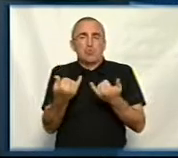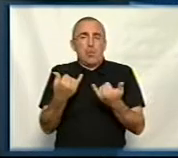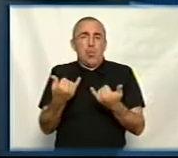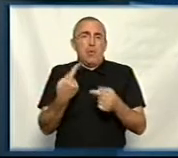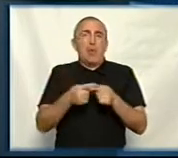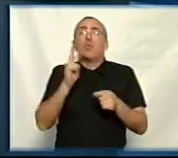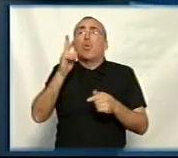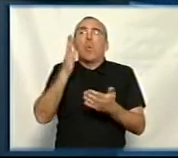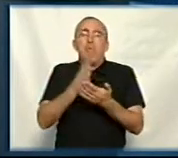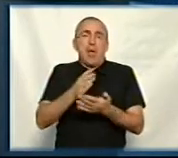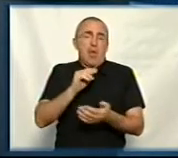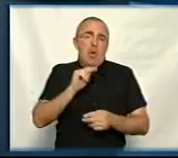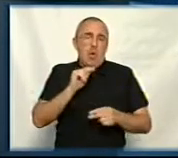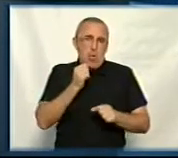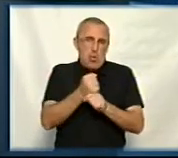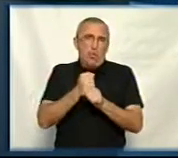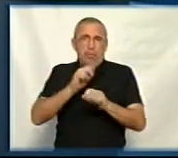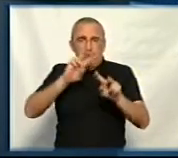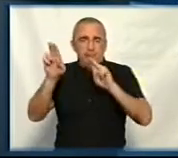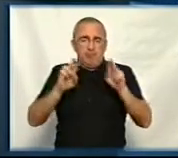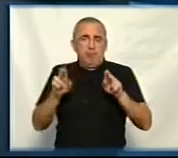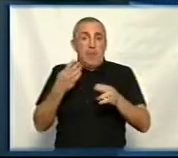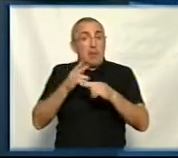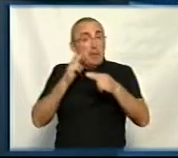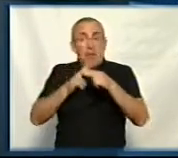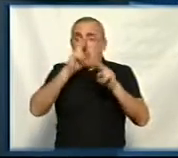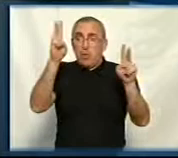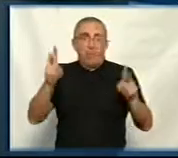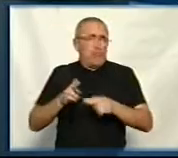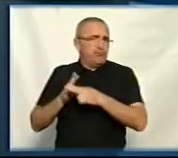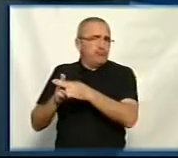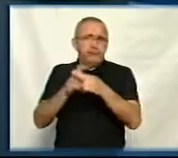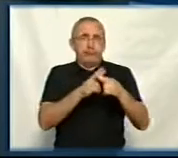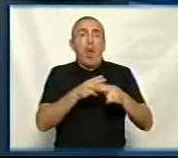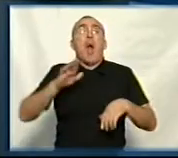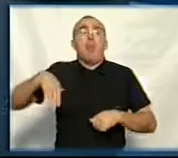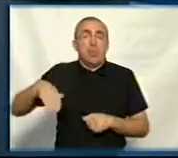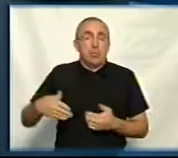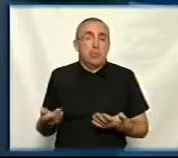на це, хто має робити? От якщо мораторій, то, однозначно, ну, ніхто не має, а потім?